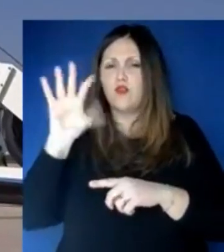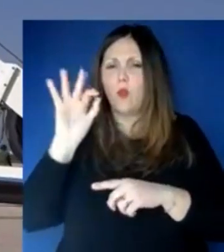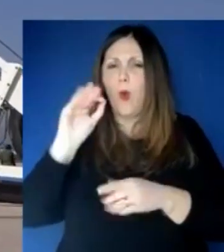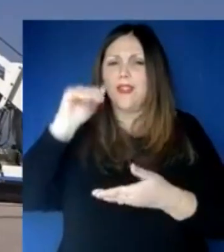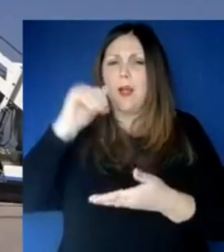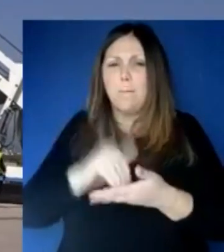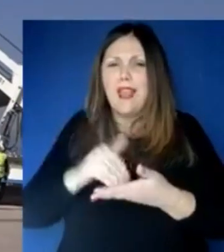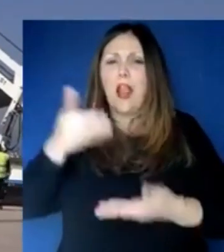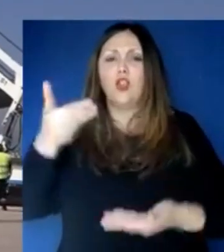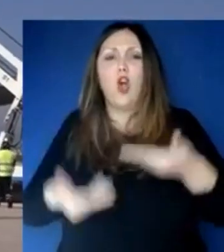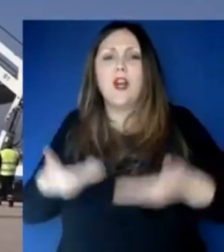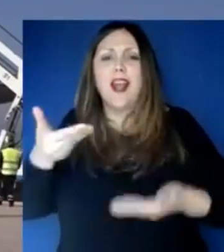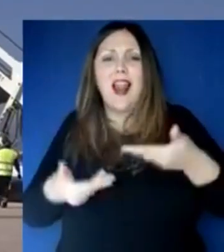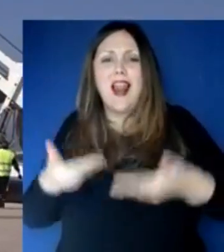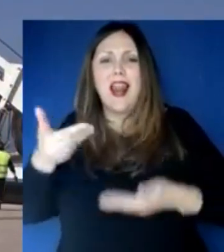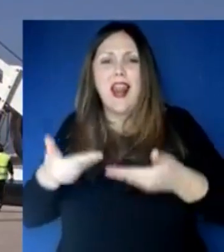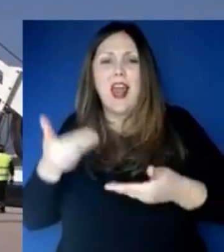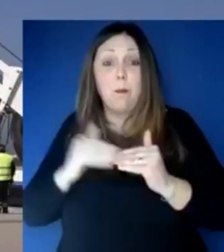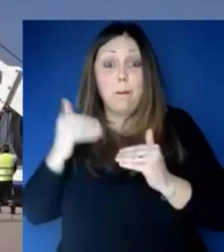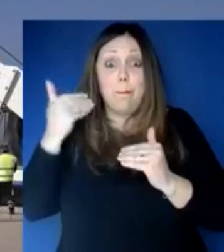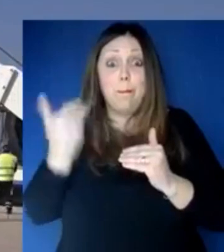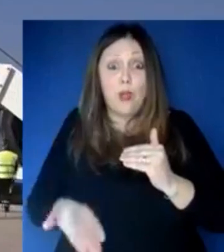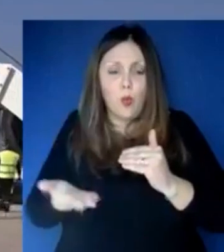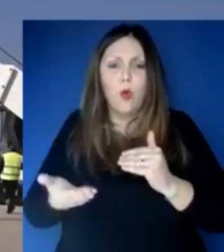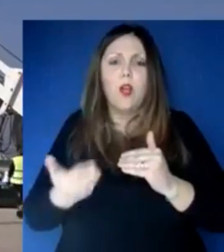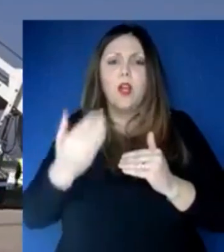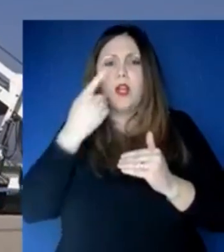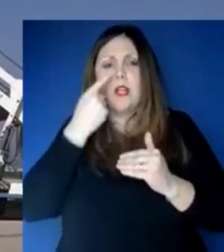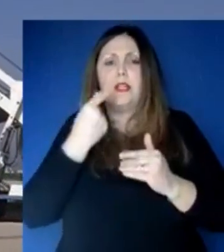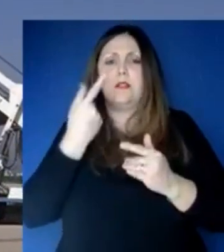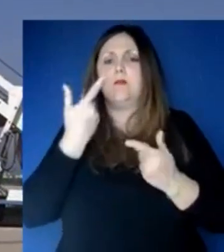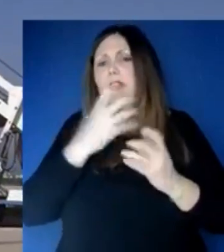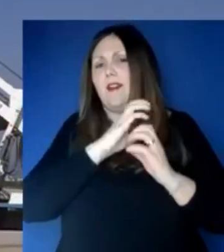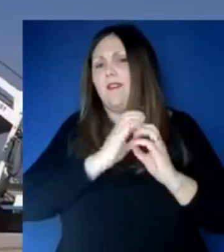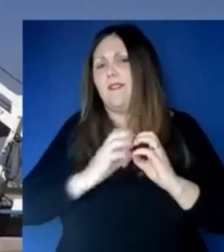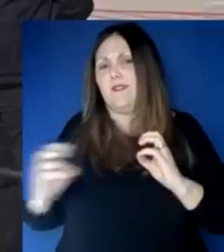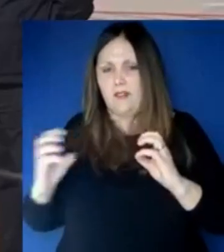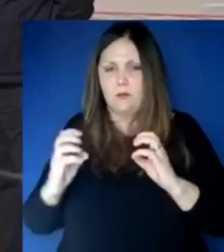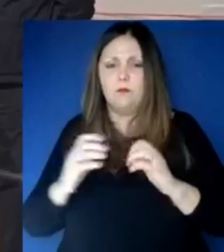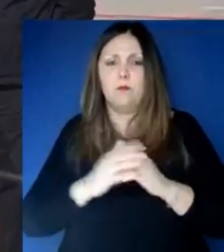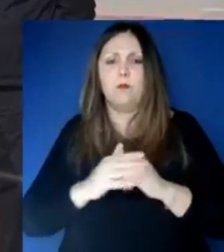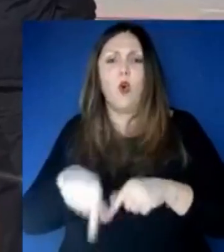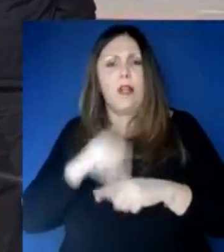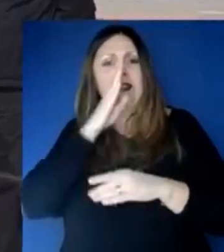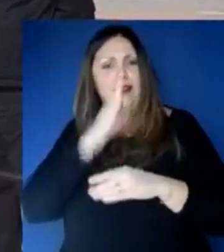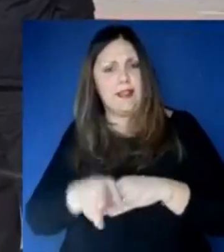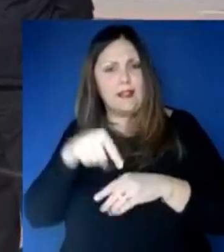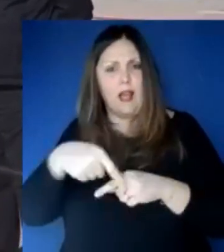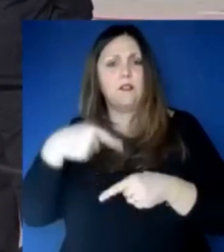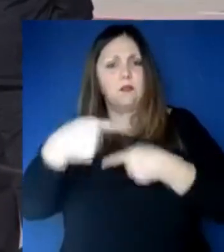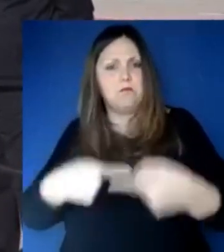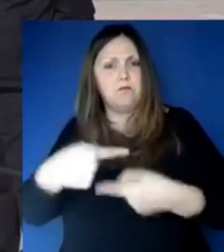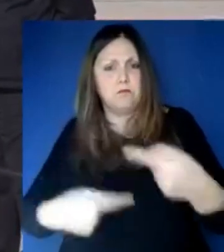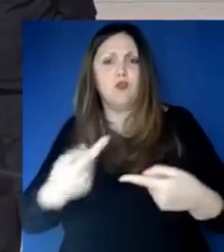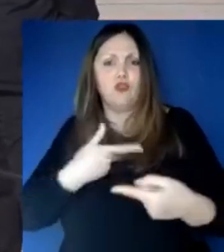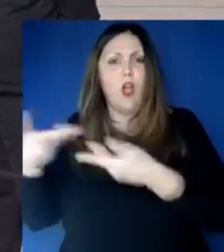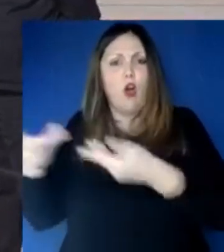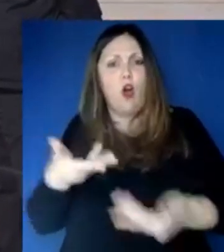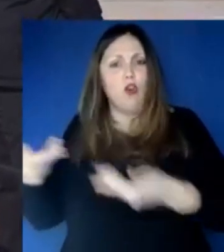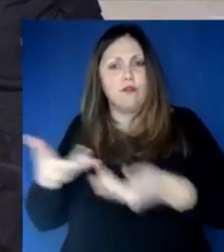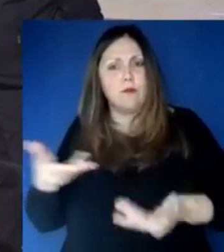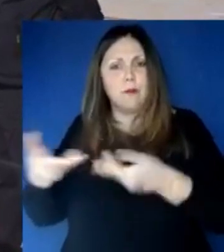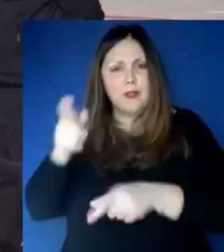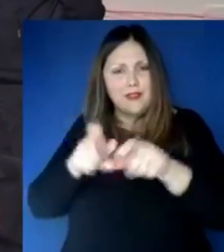diretta sentiremo altri ospiti che ci spiegheranno proprio a cosa servono, a cosa serve tutto questo materiale, come